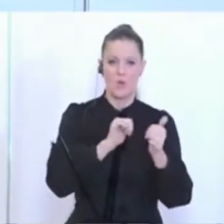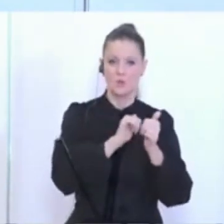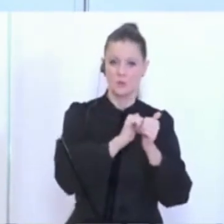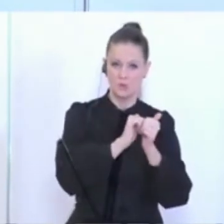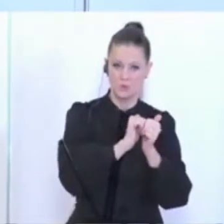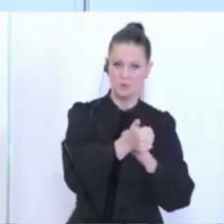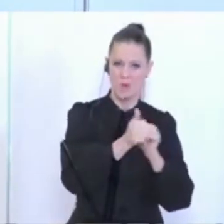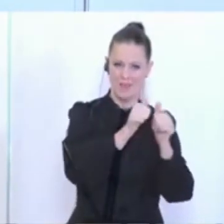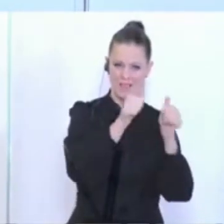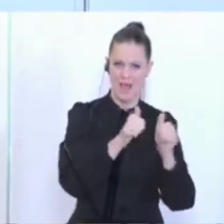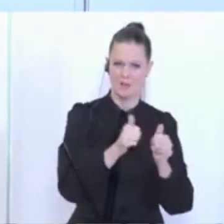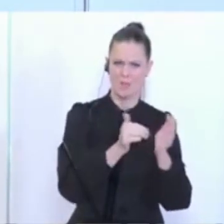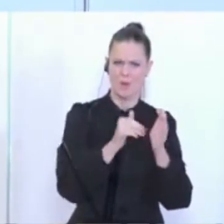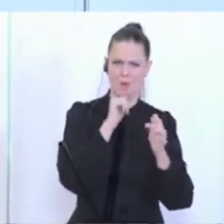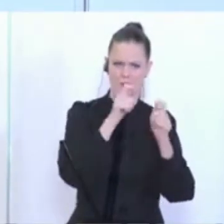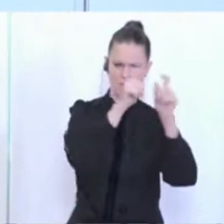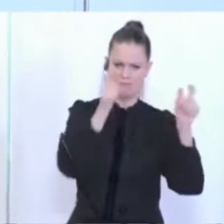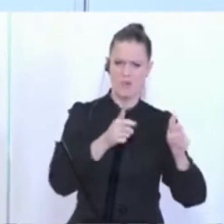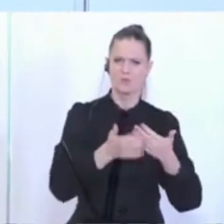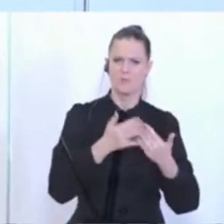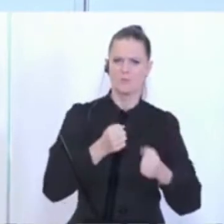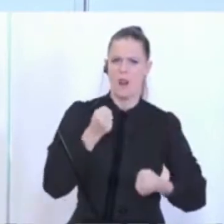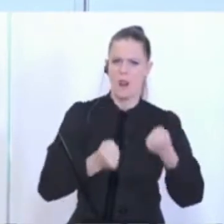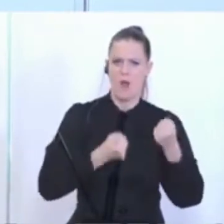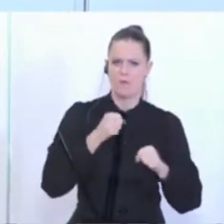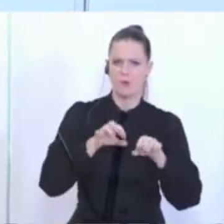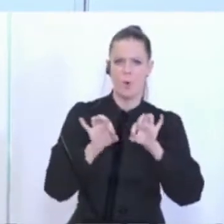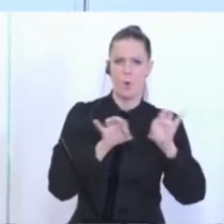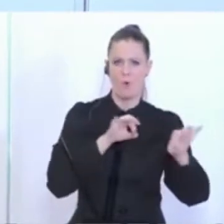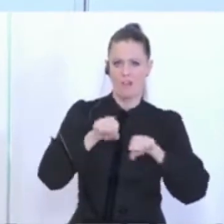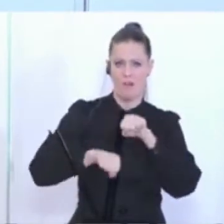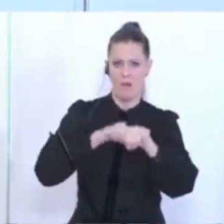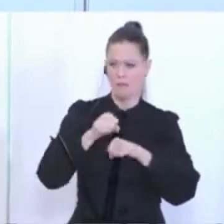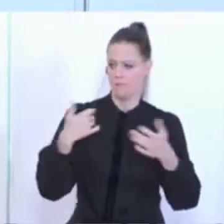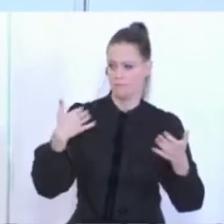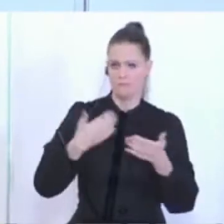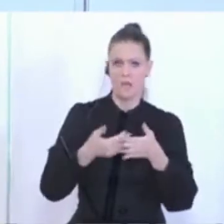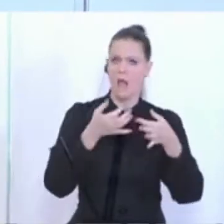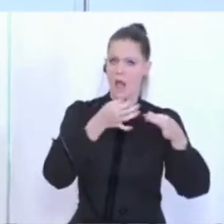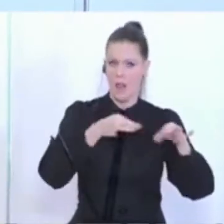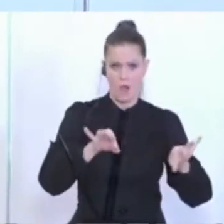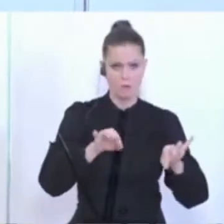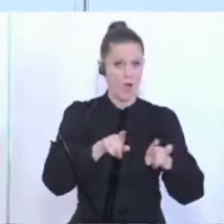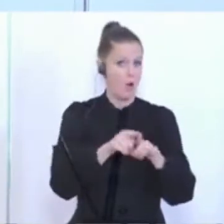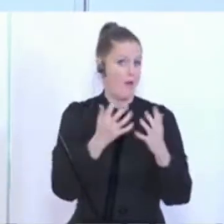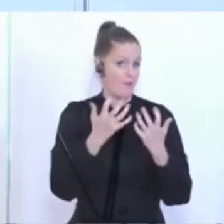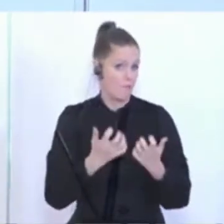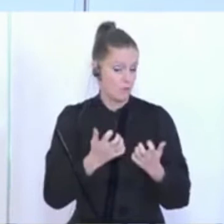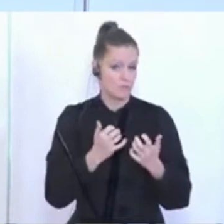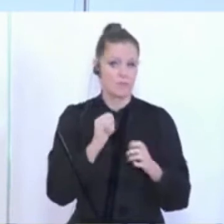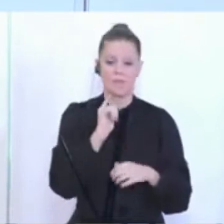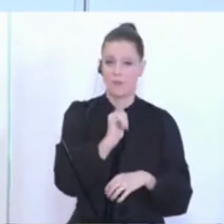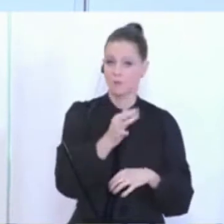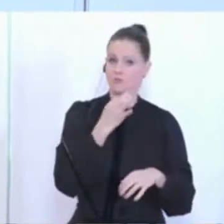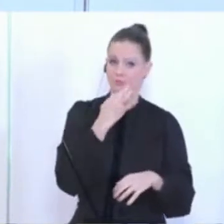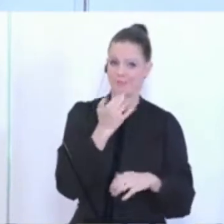Sportstätte braucht. Typischerweise das Laufen und das Radfahren, was ich bis jetzt schon zugelassen und wenn man so wohl sogar erwünscht war, aber ja unter welchen